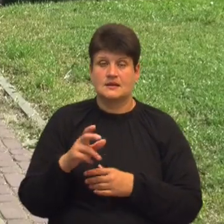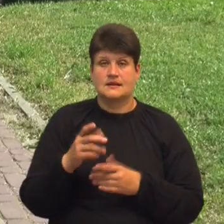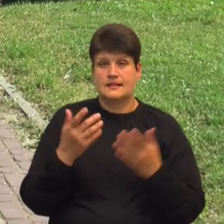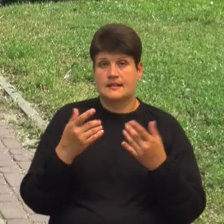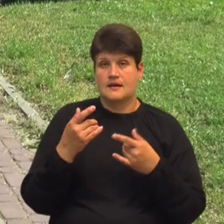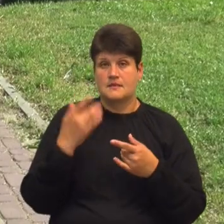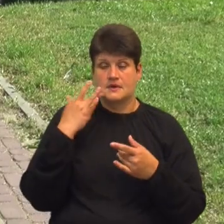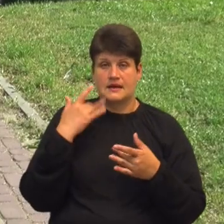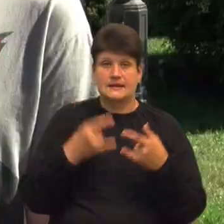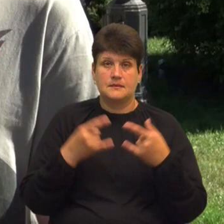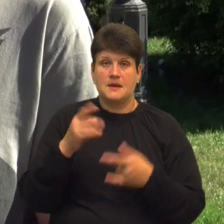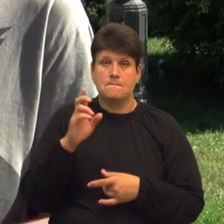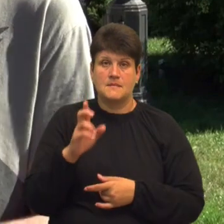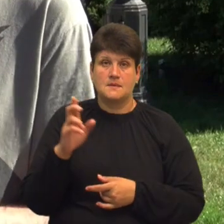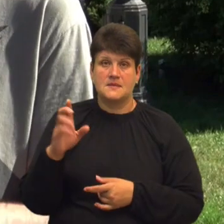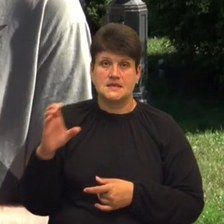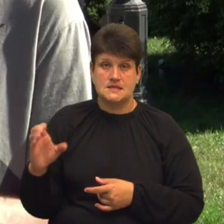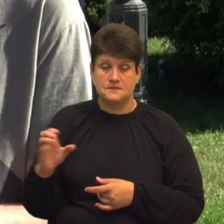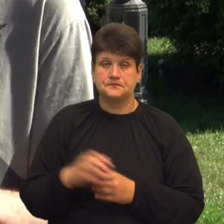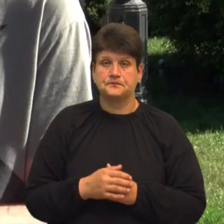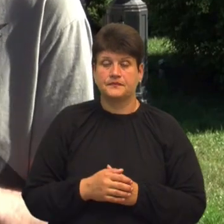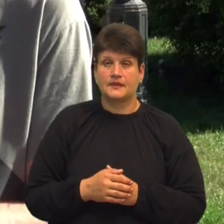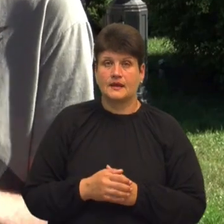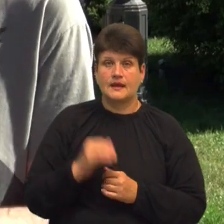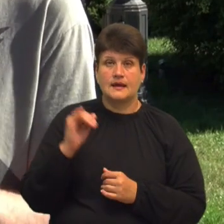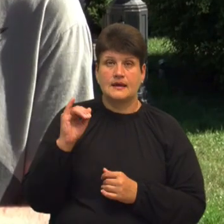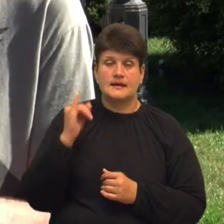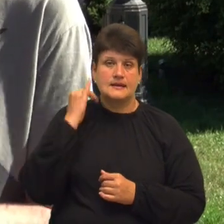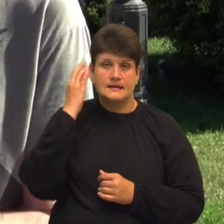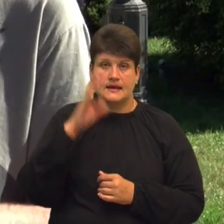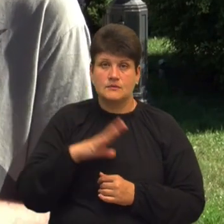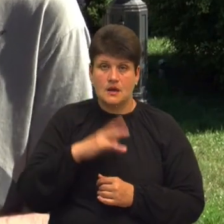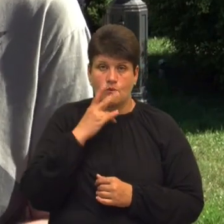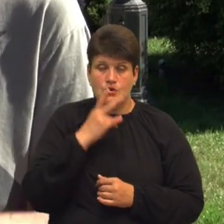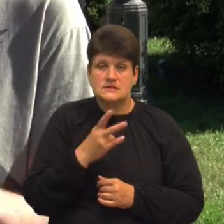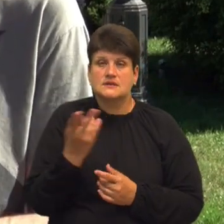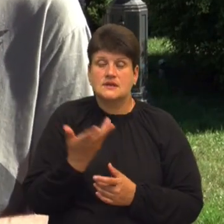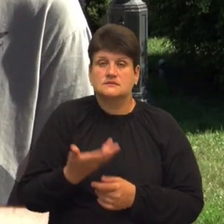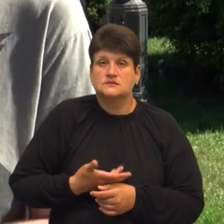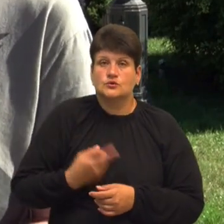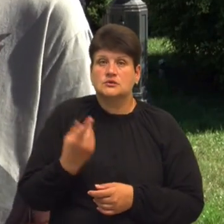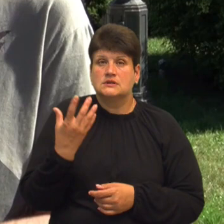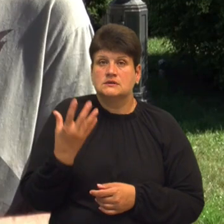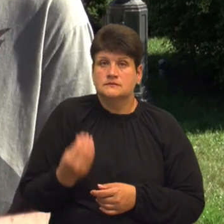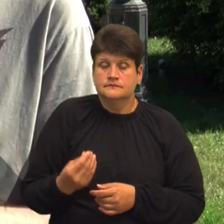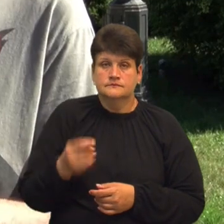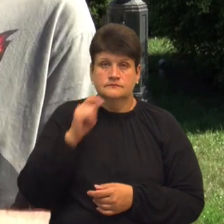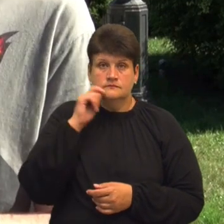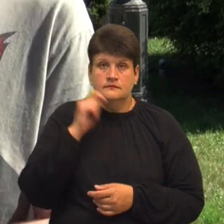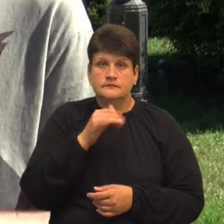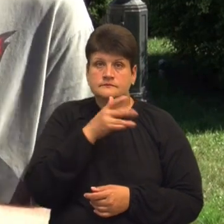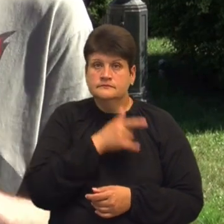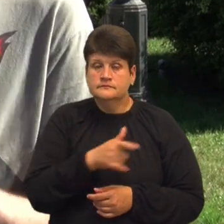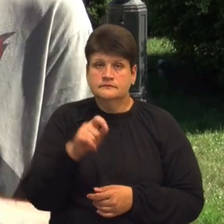режисер Володимир Тихий. Ідея була показати, як переживає один день Україна під час війни. Ну і, власне, «День